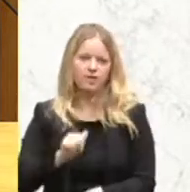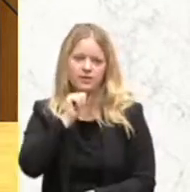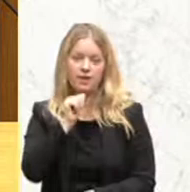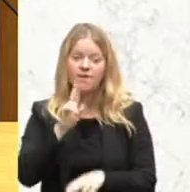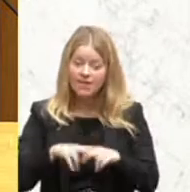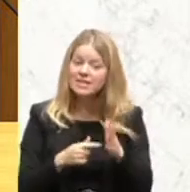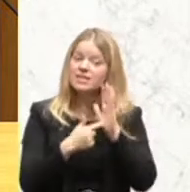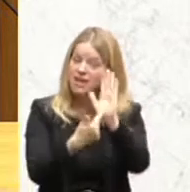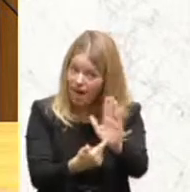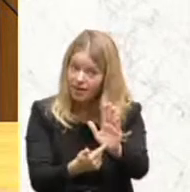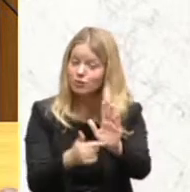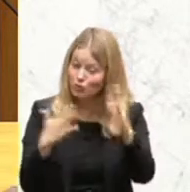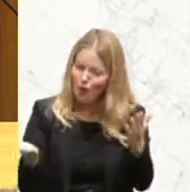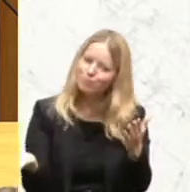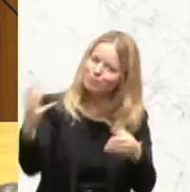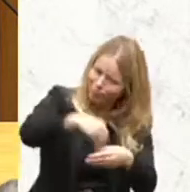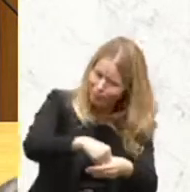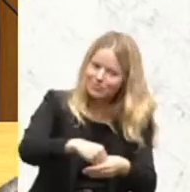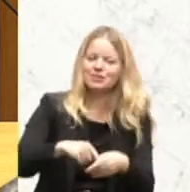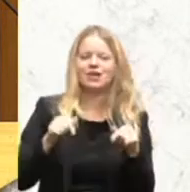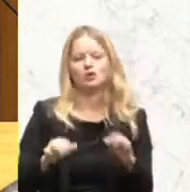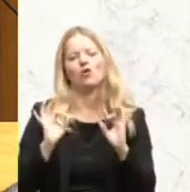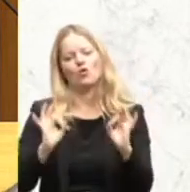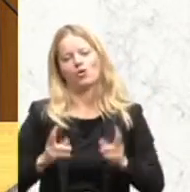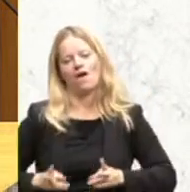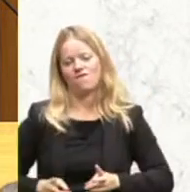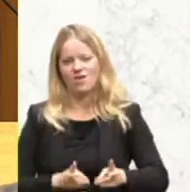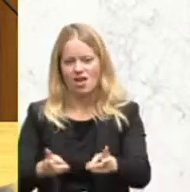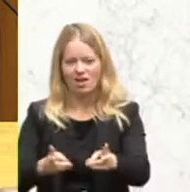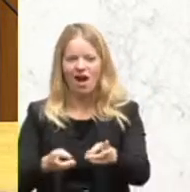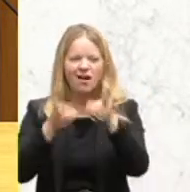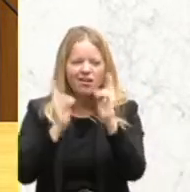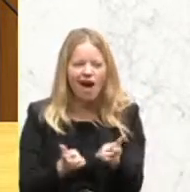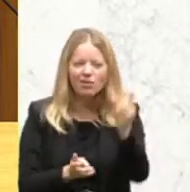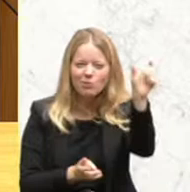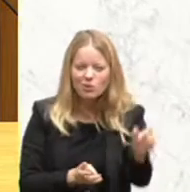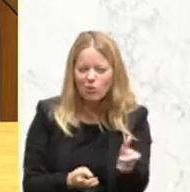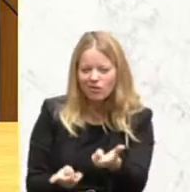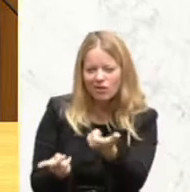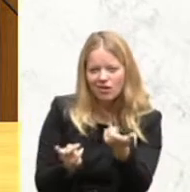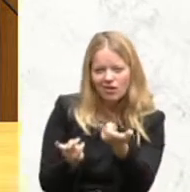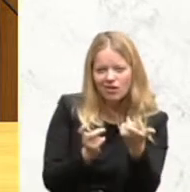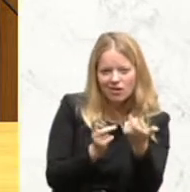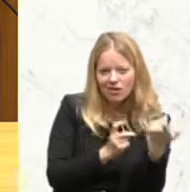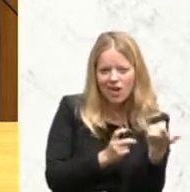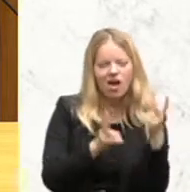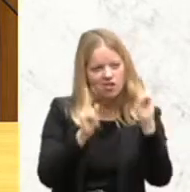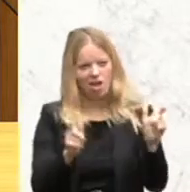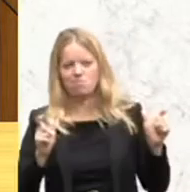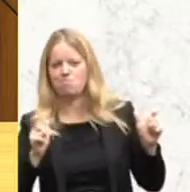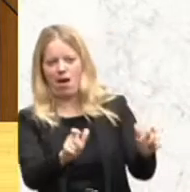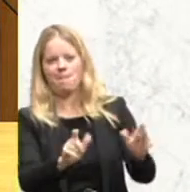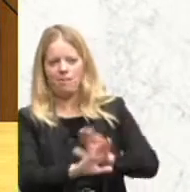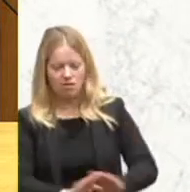effektiver und wirksamer Weg, den Rattenfängern, den Terroristen und den Anwerbern des Terrorismus den